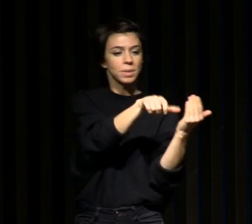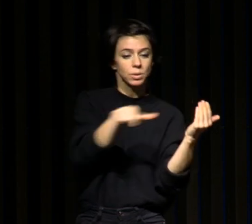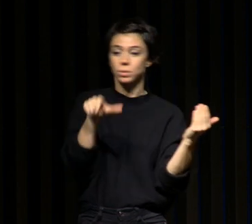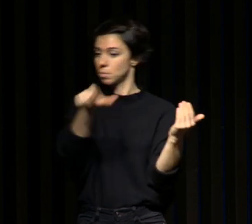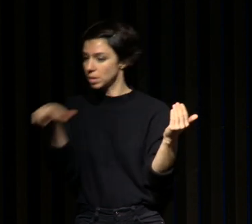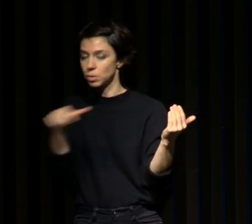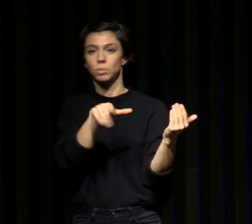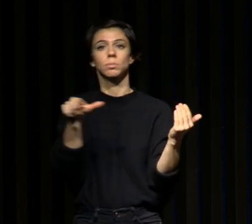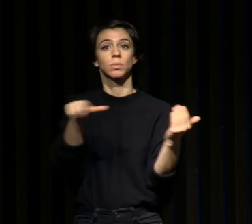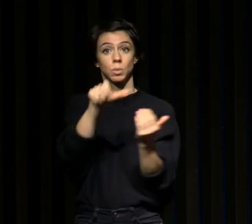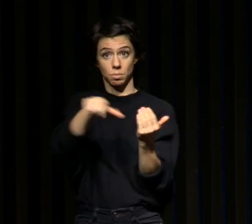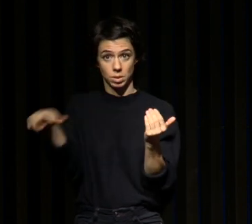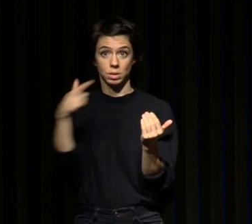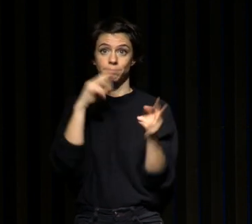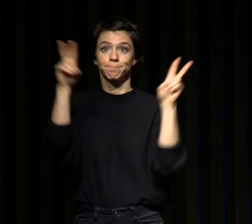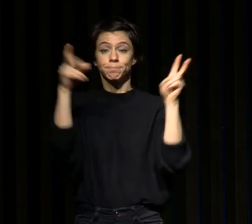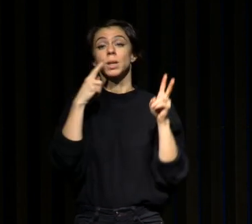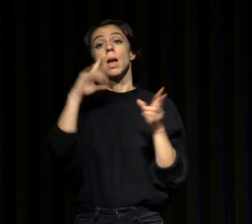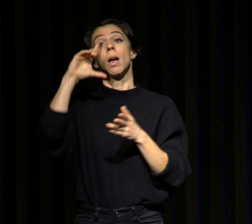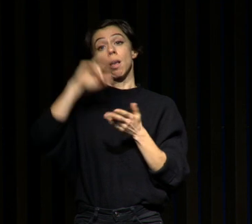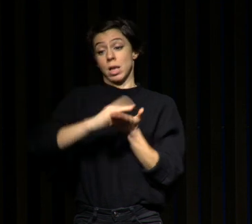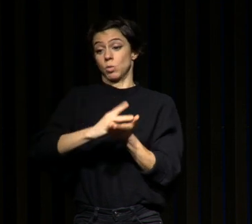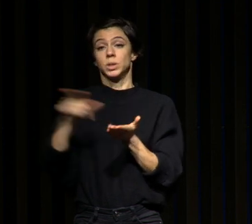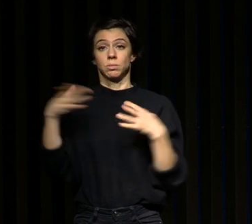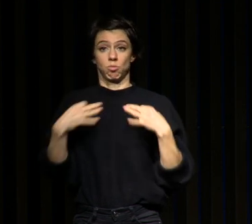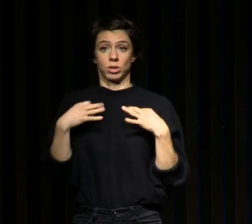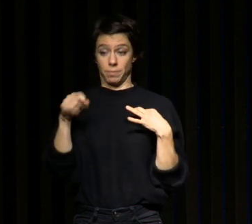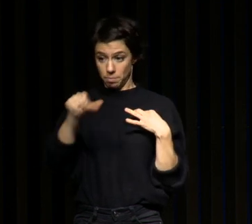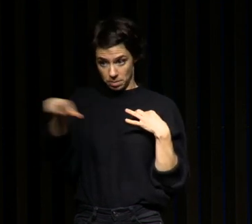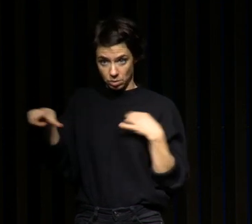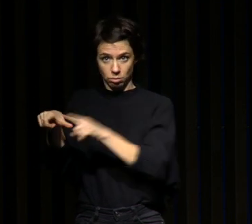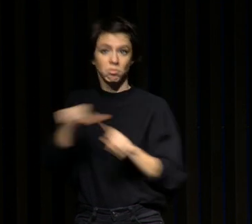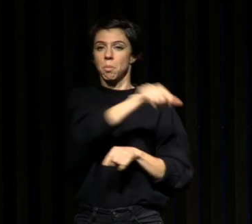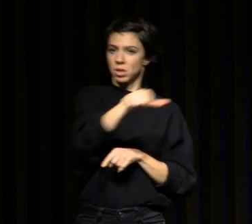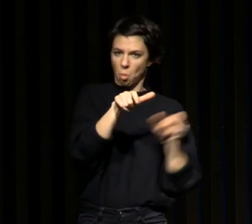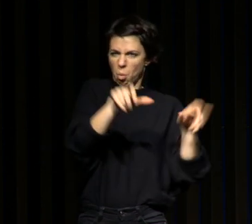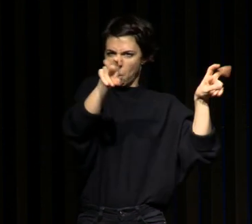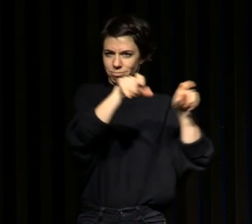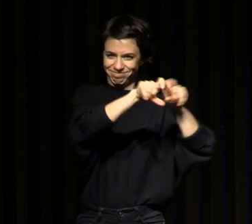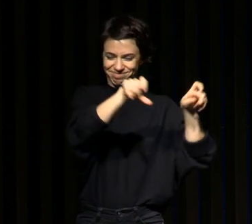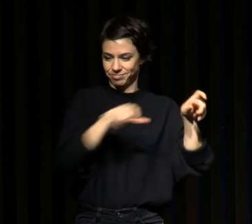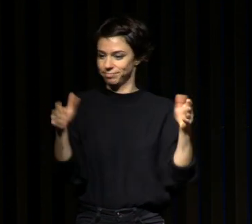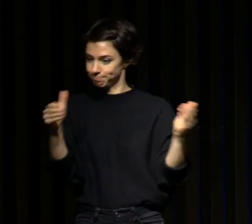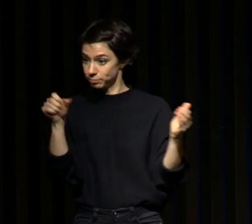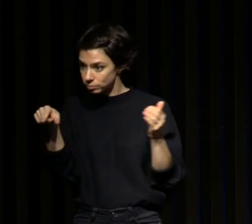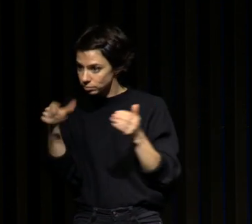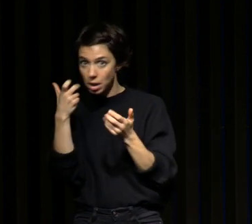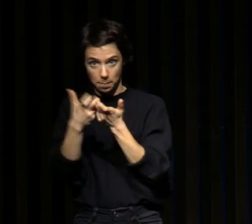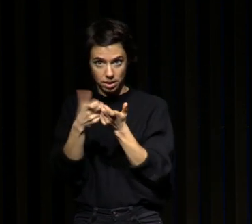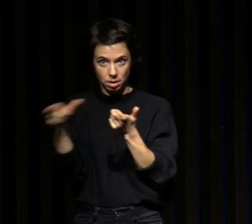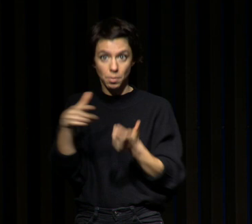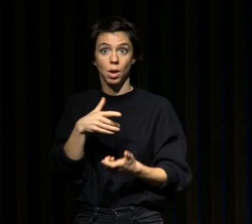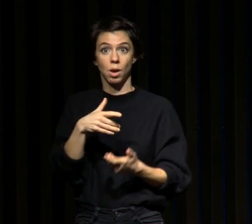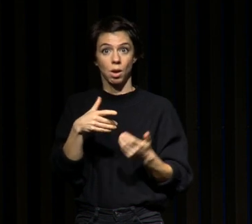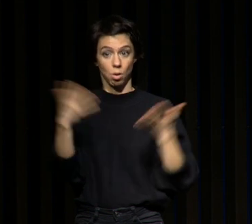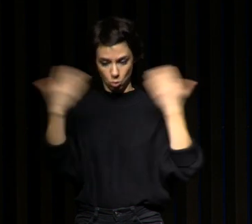et vous voyez que les sujets qui ont une insomnie objective qui ne dorment pas ne ralentissent pas leur fréquence cardiaque au cours de leur